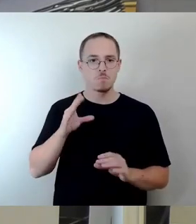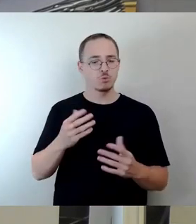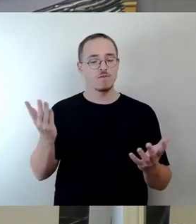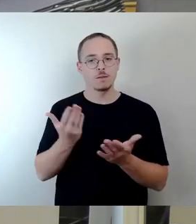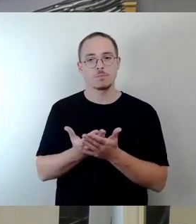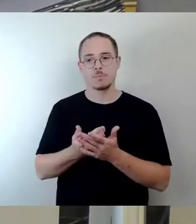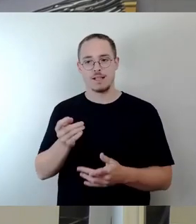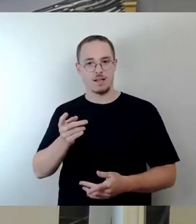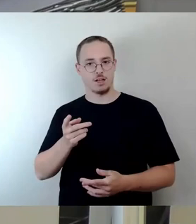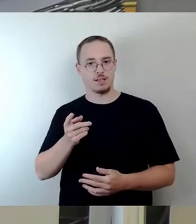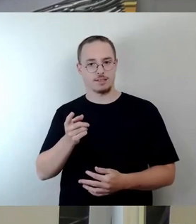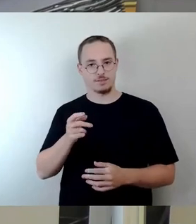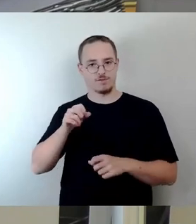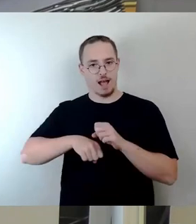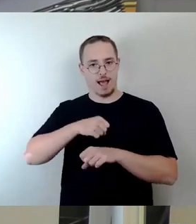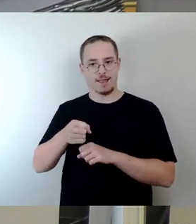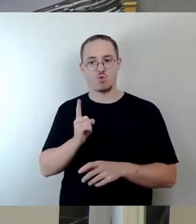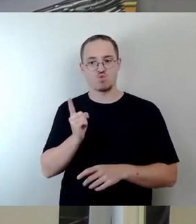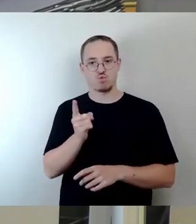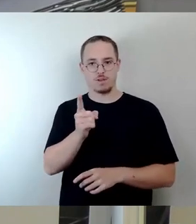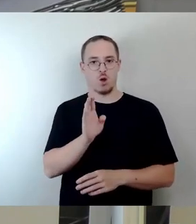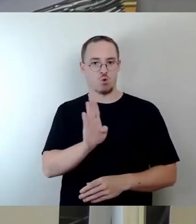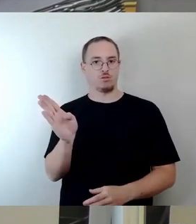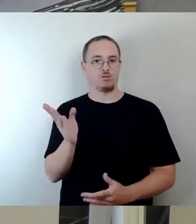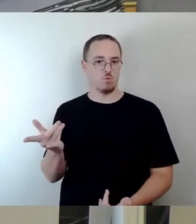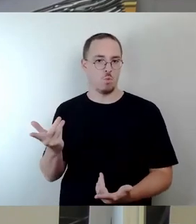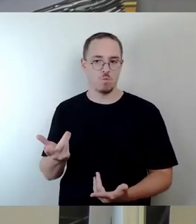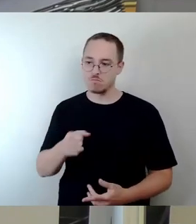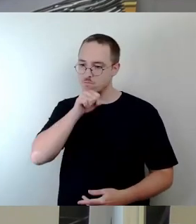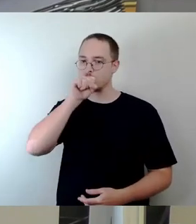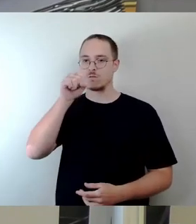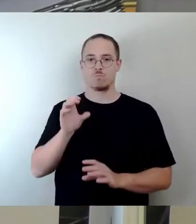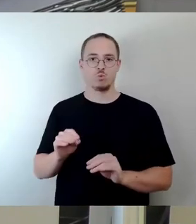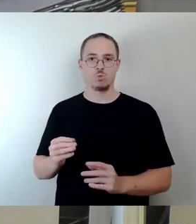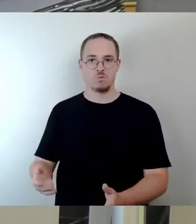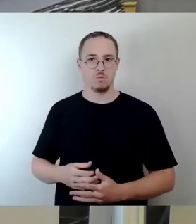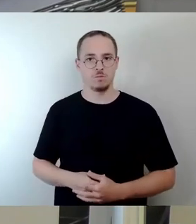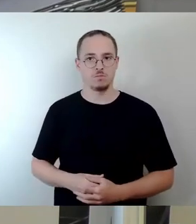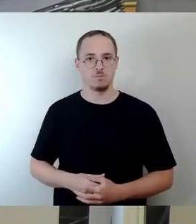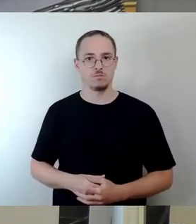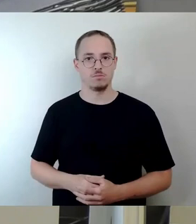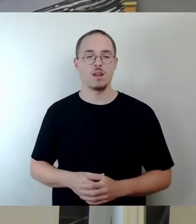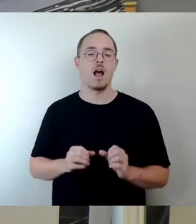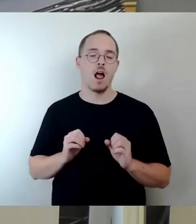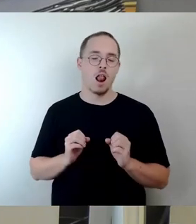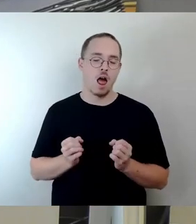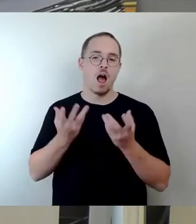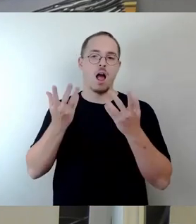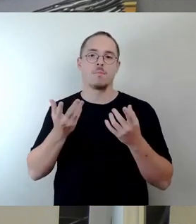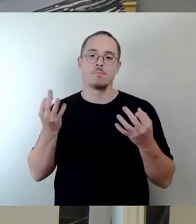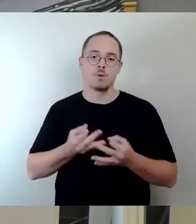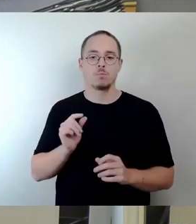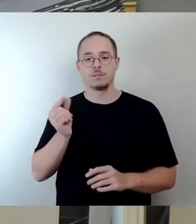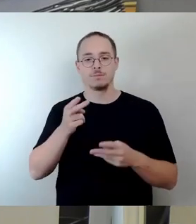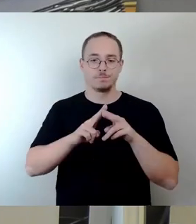Sicher gibt es Verbesserungspotenzial an jeder Planung. Es wäre ein Wunder, wenn es das nicht gäbe. Aber ich glaube, das ist der